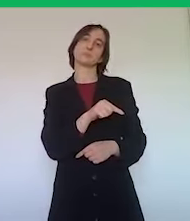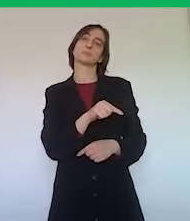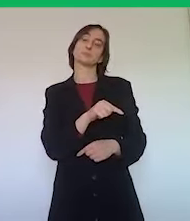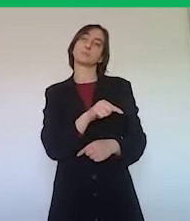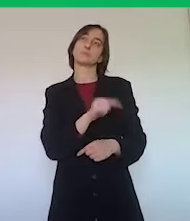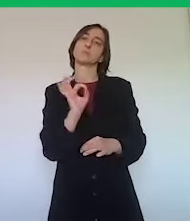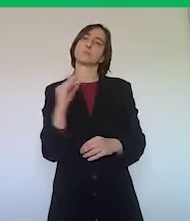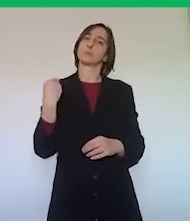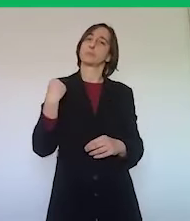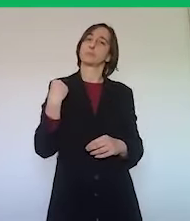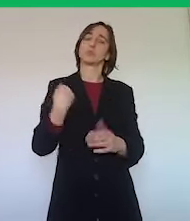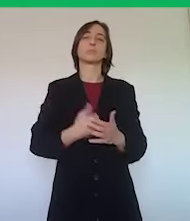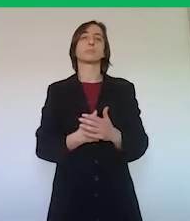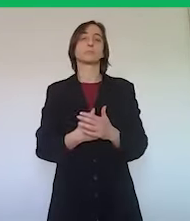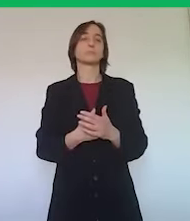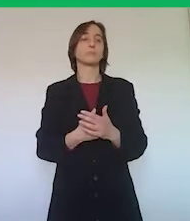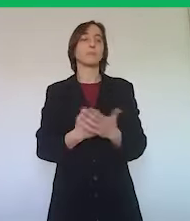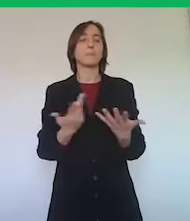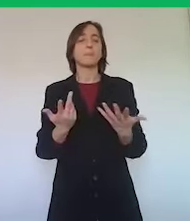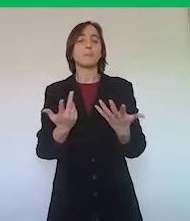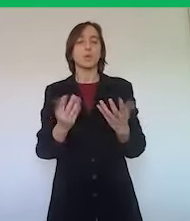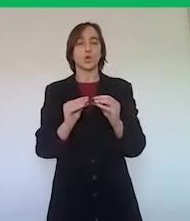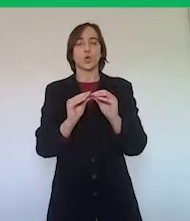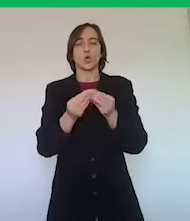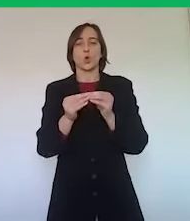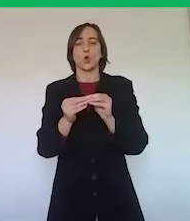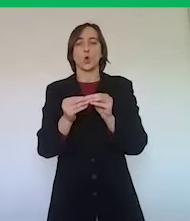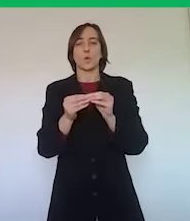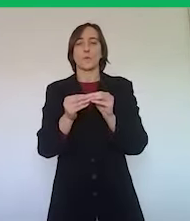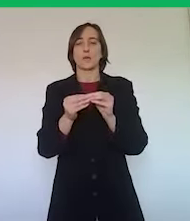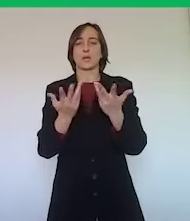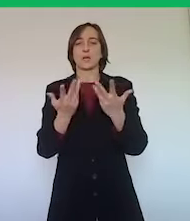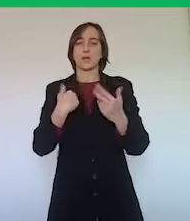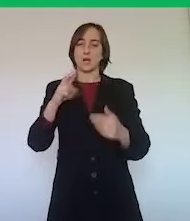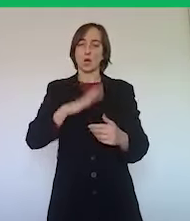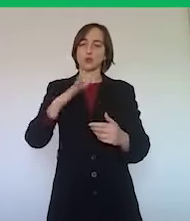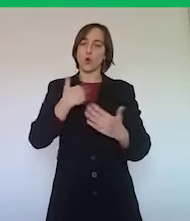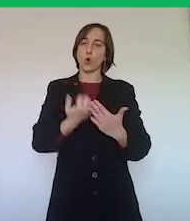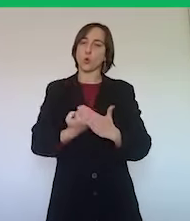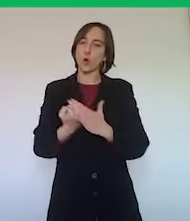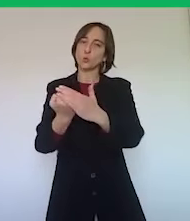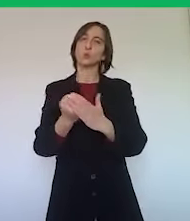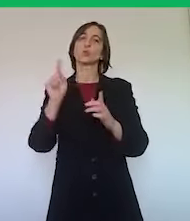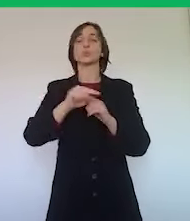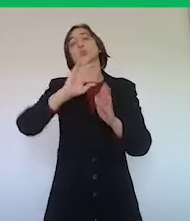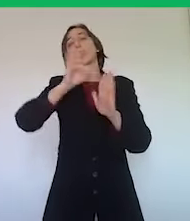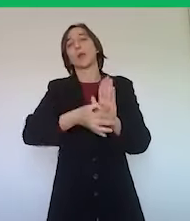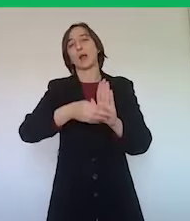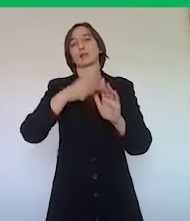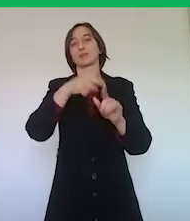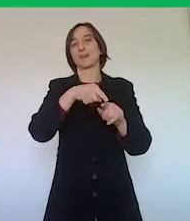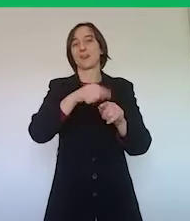breakfast e chiedendomi eventuali aiuti da parte della regione, nonché la data per la possibile